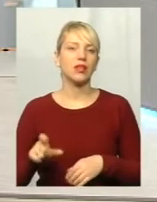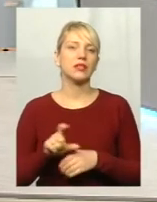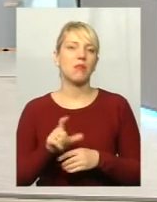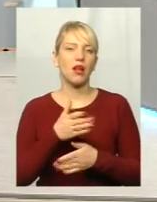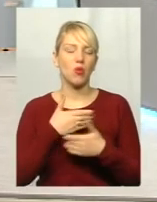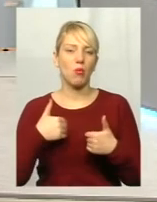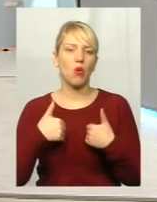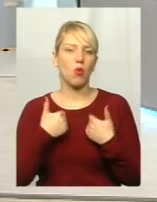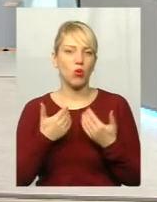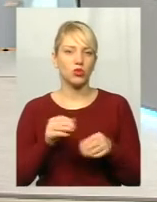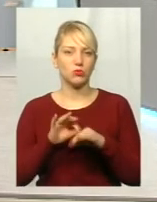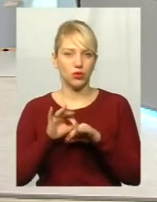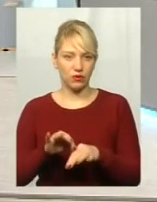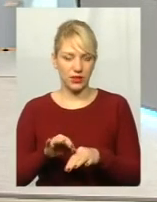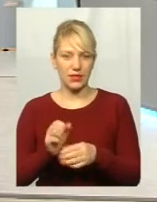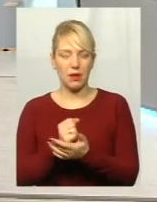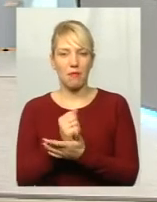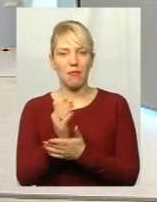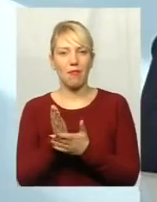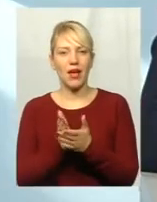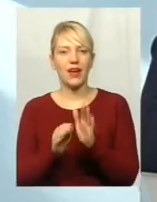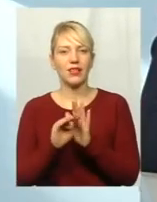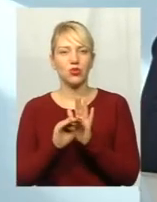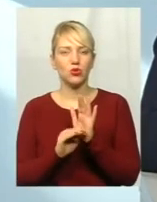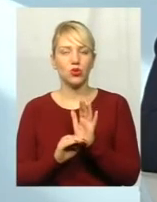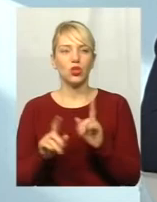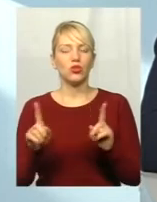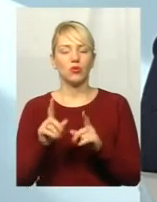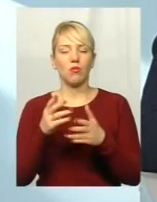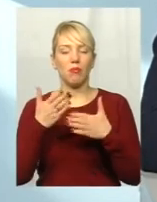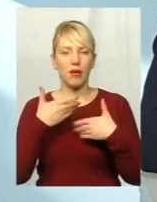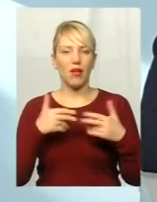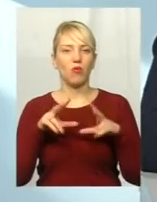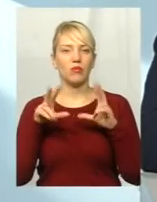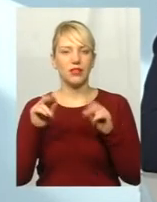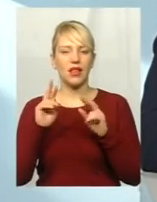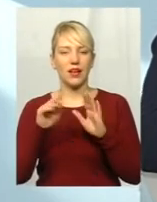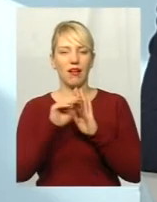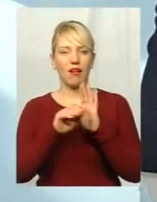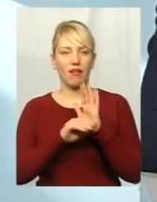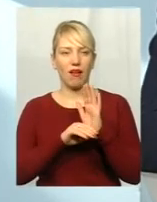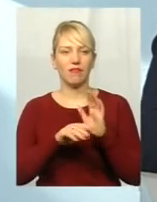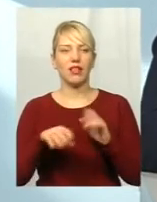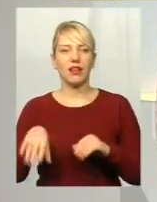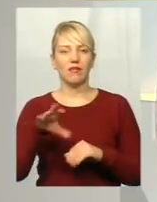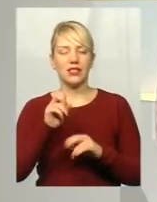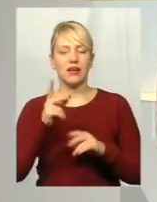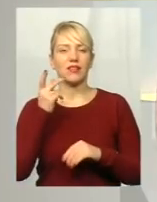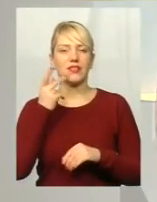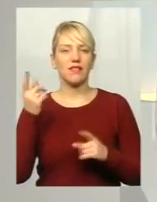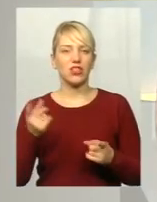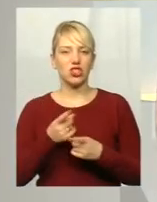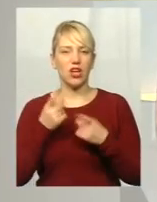довести мережу для того, щоб то, як ми обіцяли, щоб у нас графіки були всі, в звичайному режимі руху, щоб по